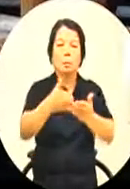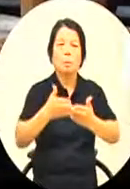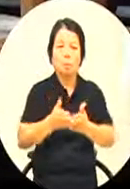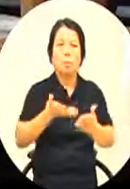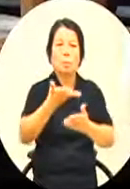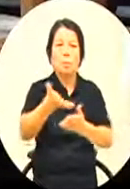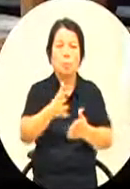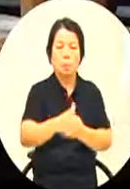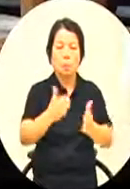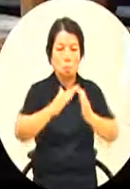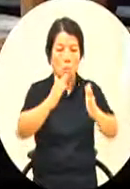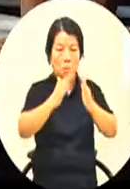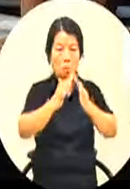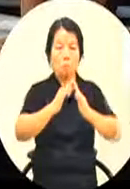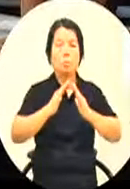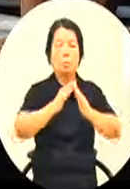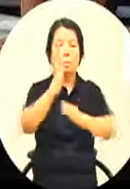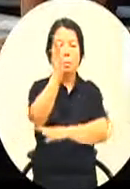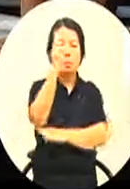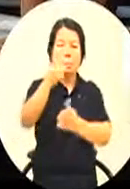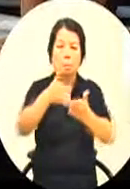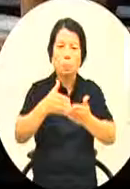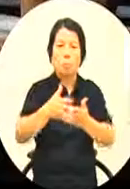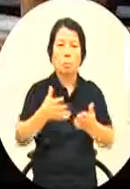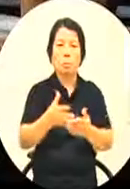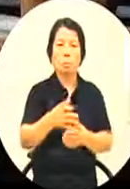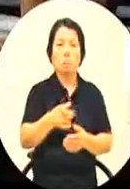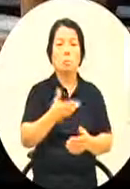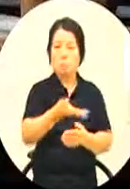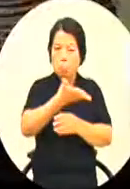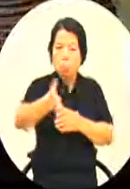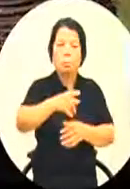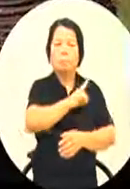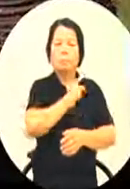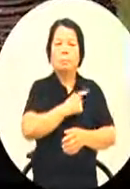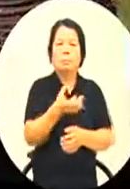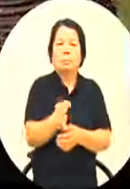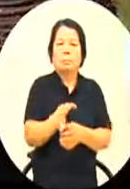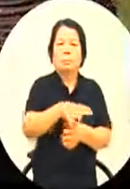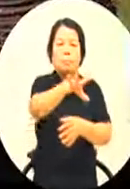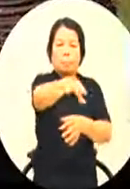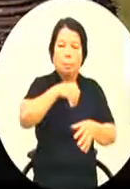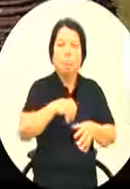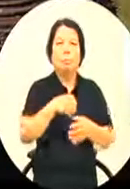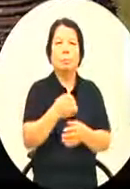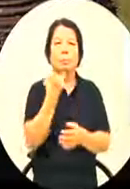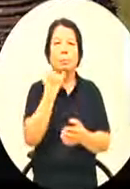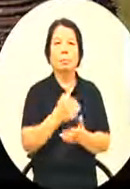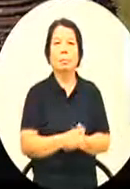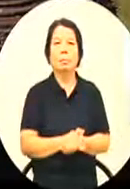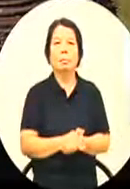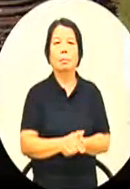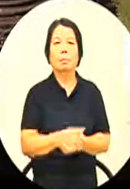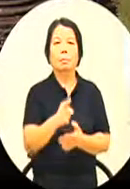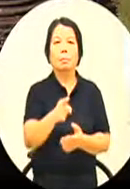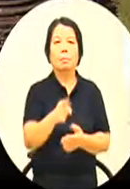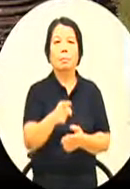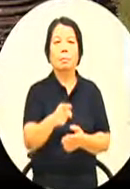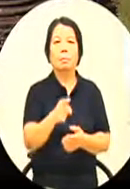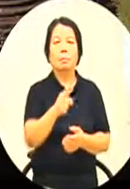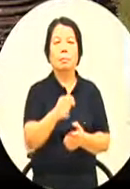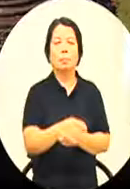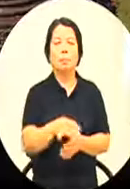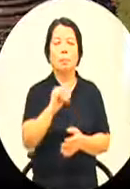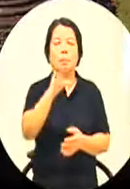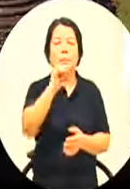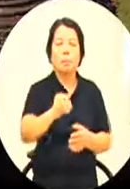捐赠给市政府你要什么你自己去拿你自己卡车自己帮那一个客人我说的这些人这些客人也要几千